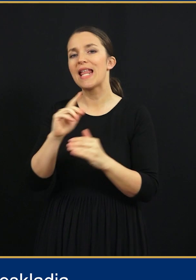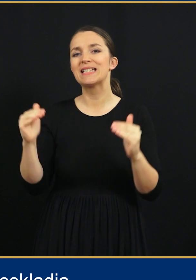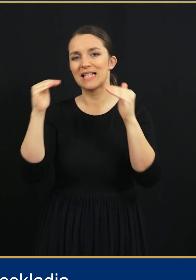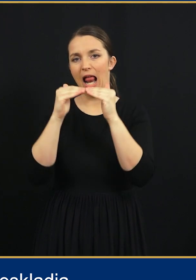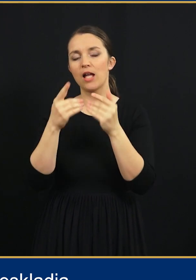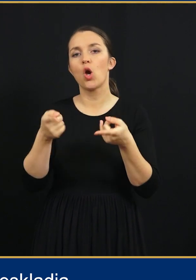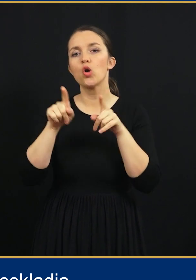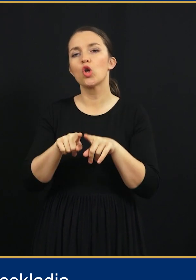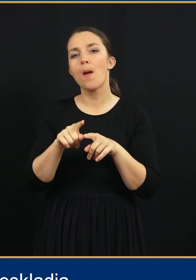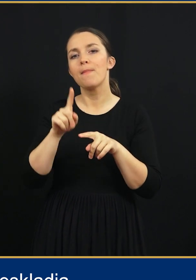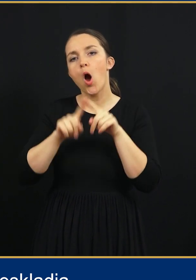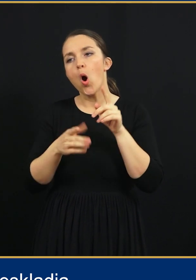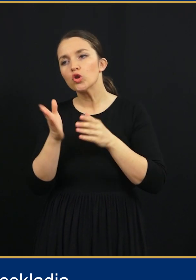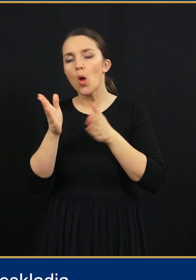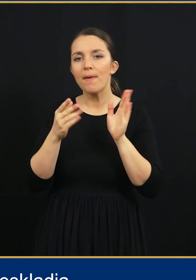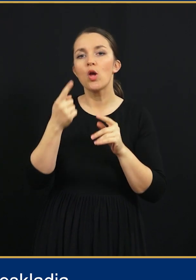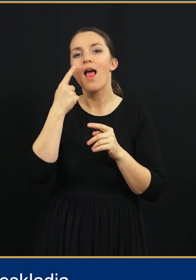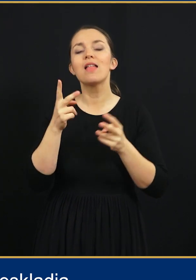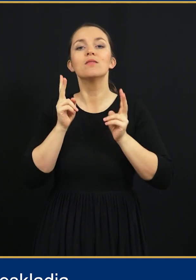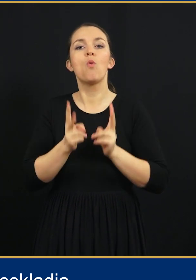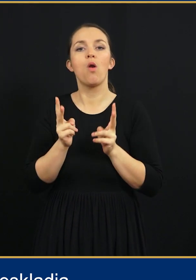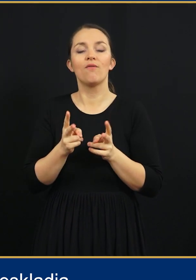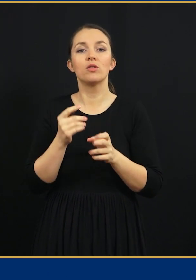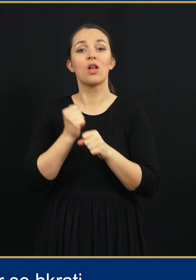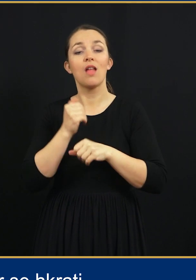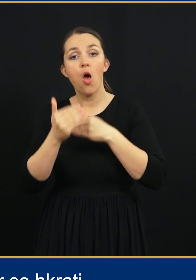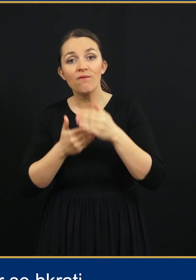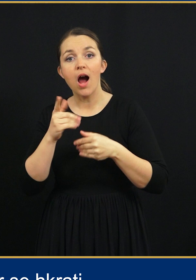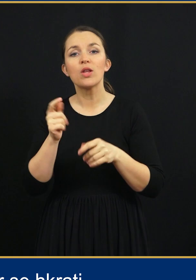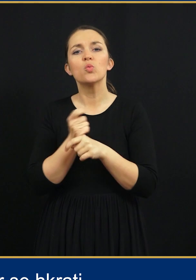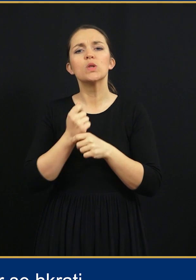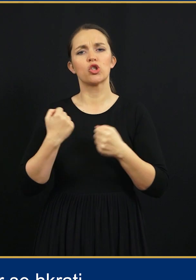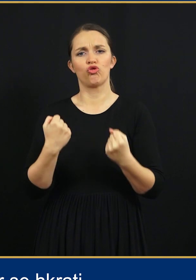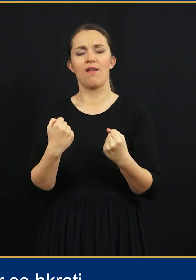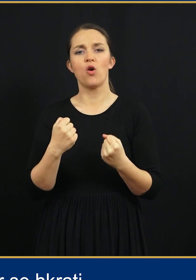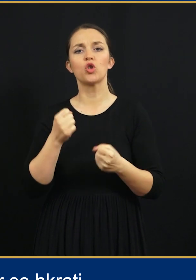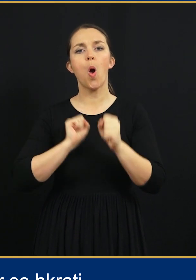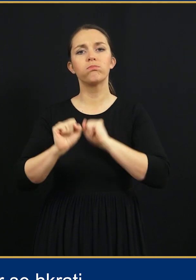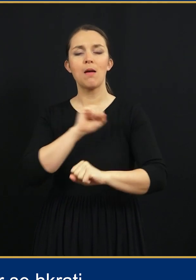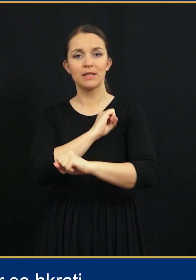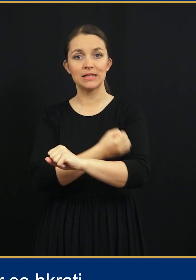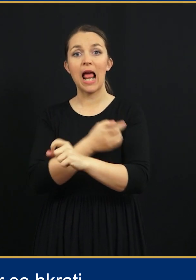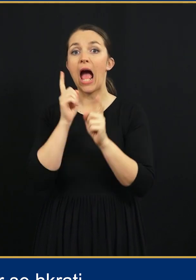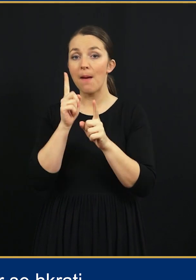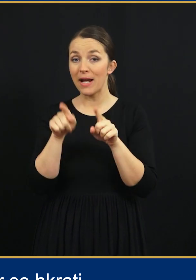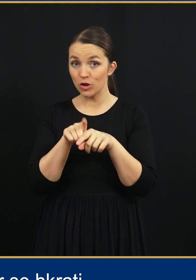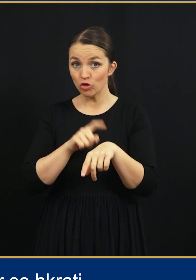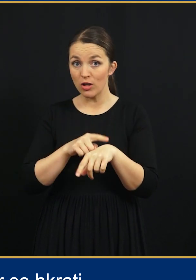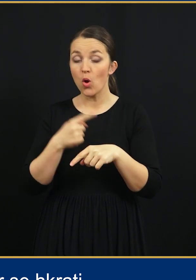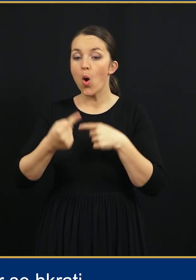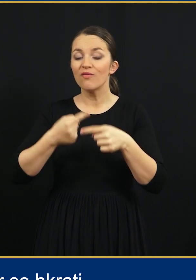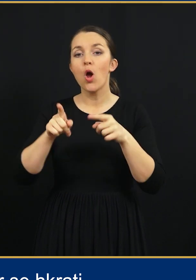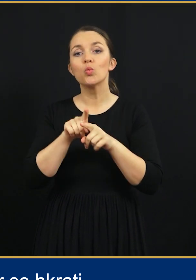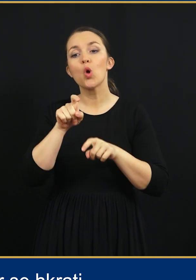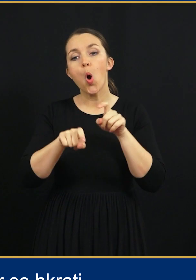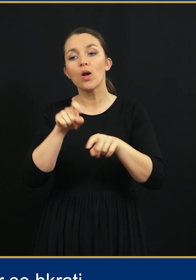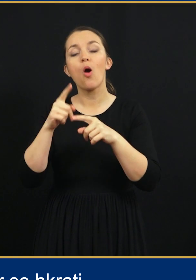neskladja oziroma odstopanja pri zmogljivostih, delovanju in vzdržljivosti obramnih sil, vendar se hkrati odvijajo